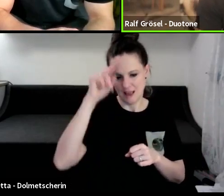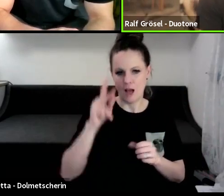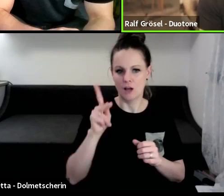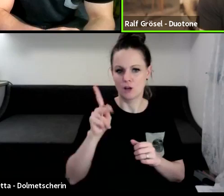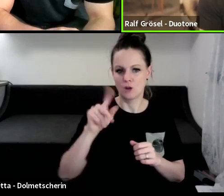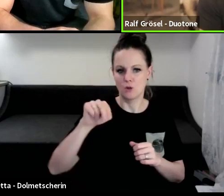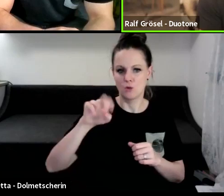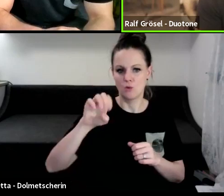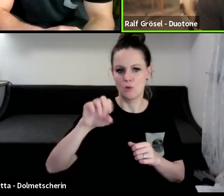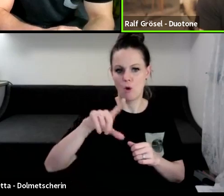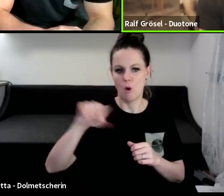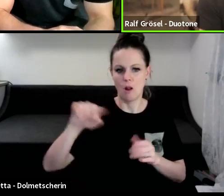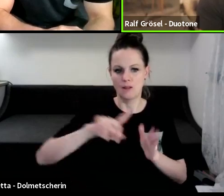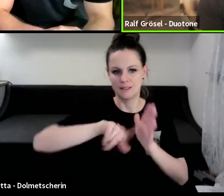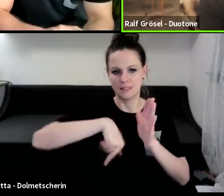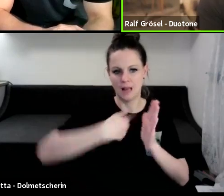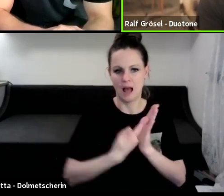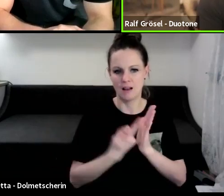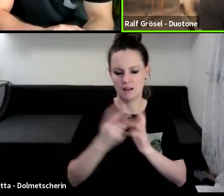die letzten 15 Jahre,